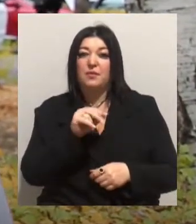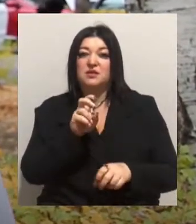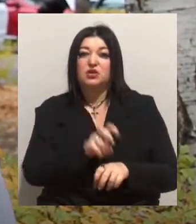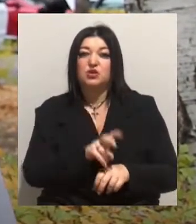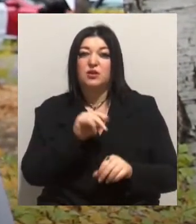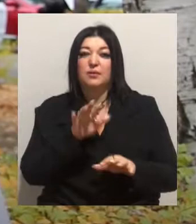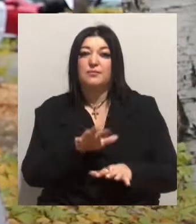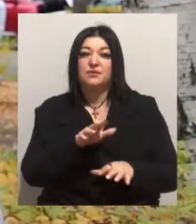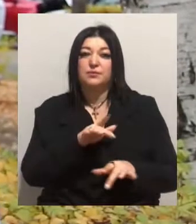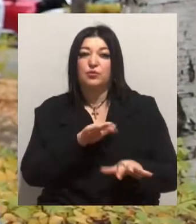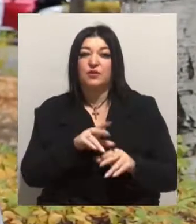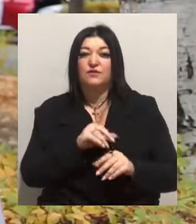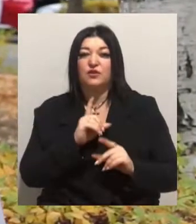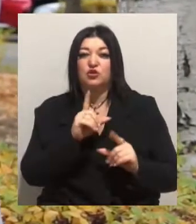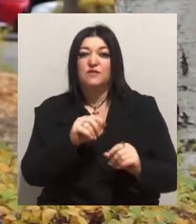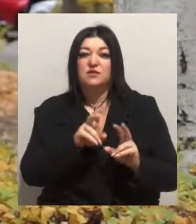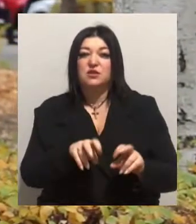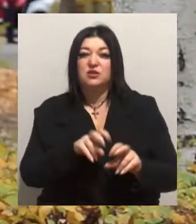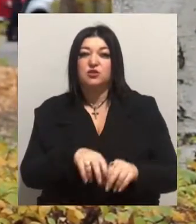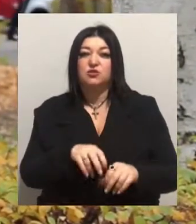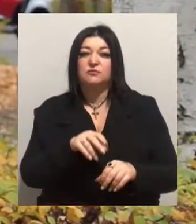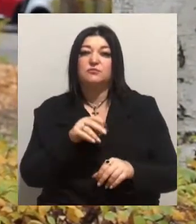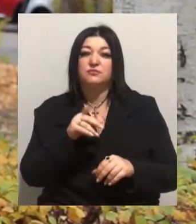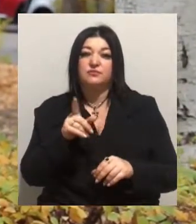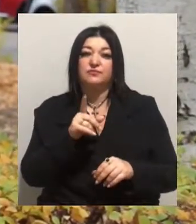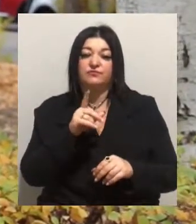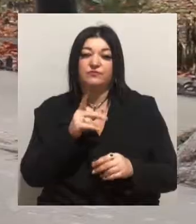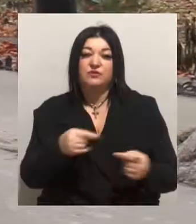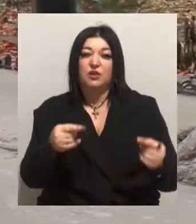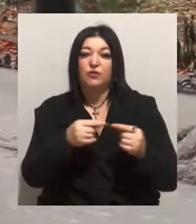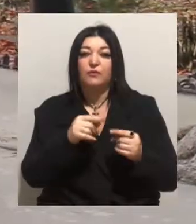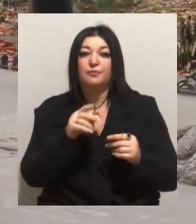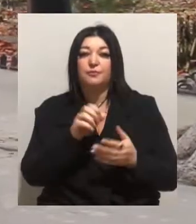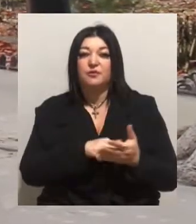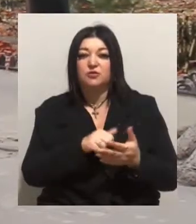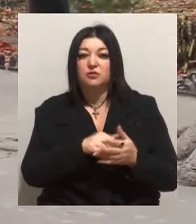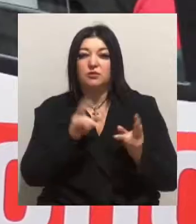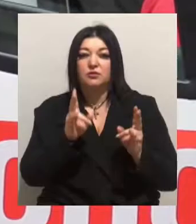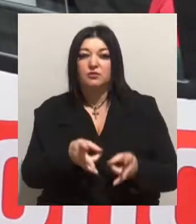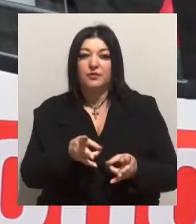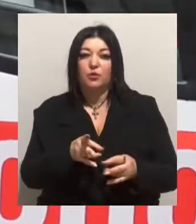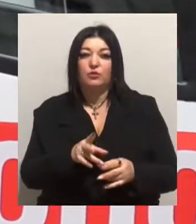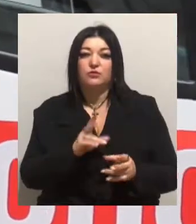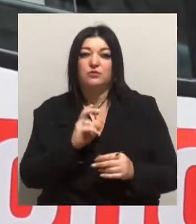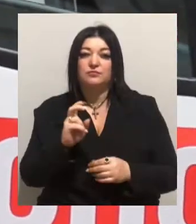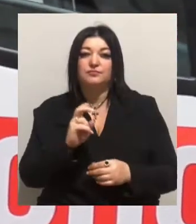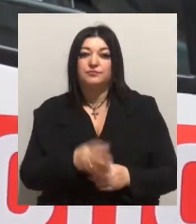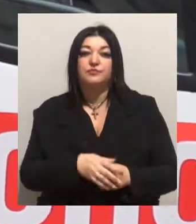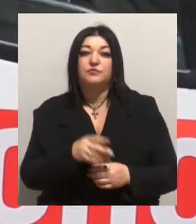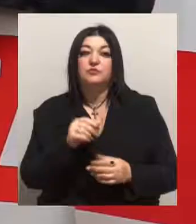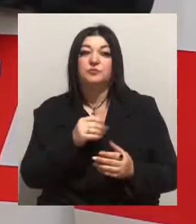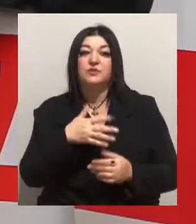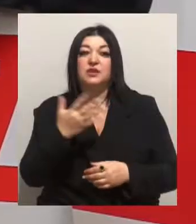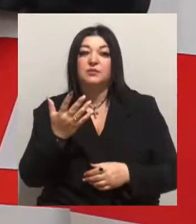слідчий, який встановить причини дорожньо-транспортної пригоди. Травмованою виявилася жінка 59-го року